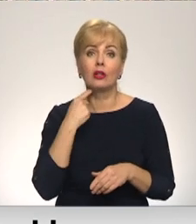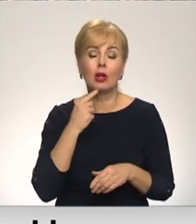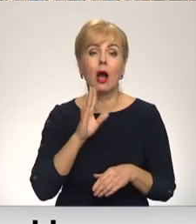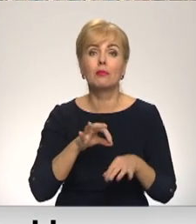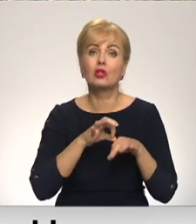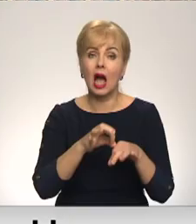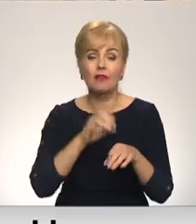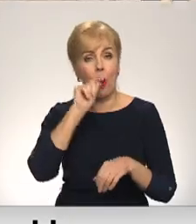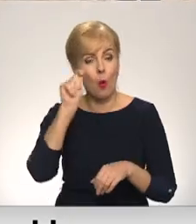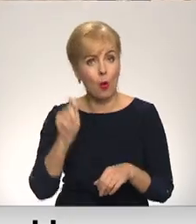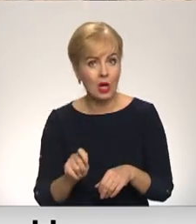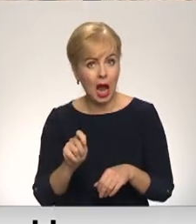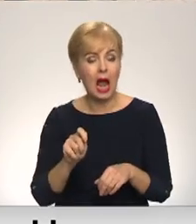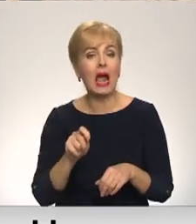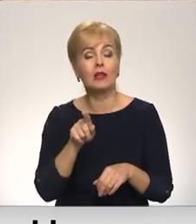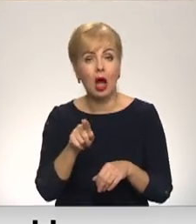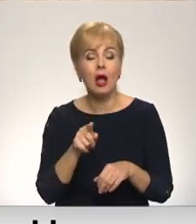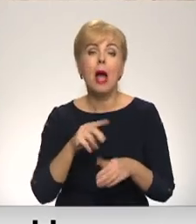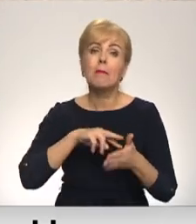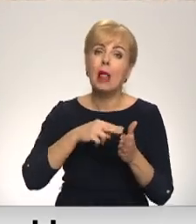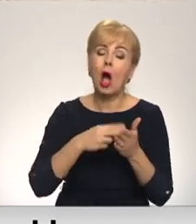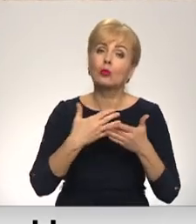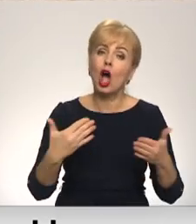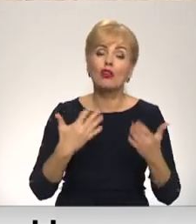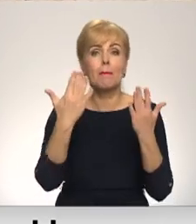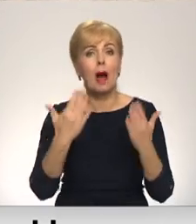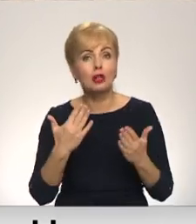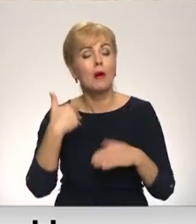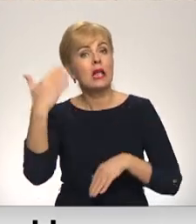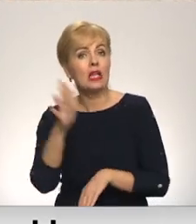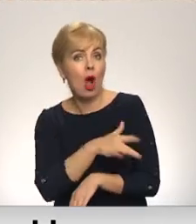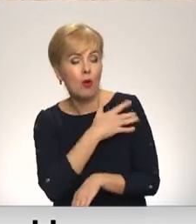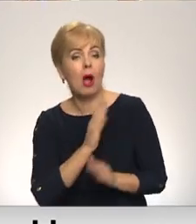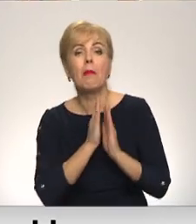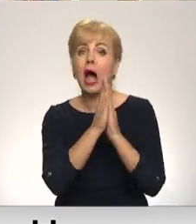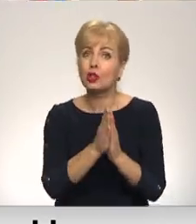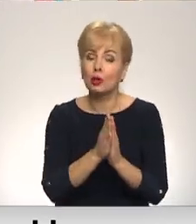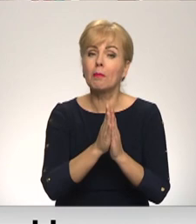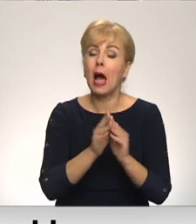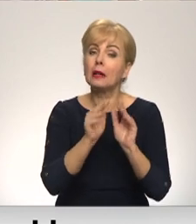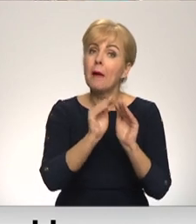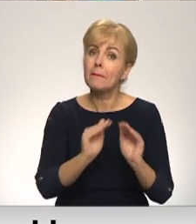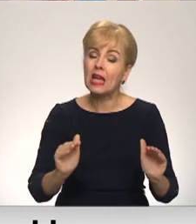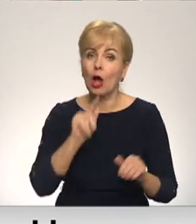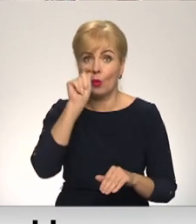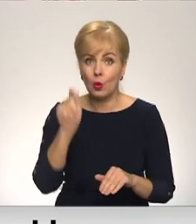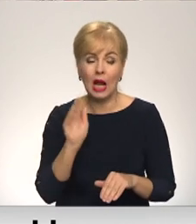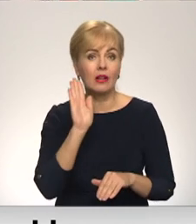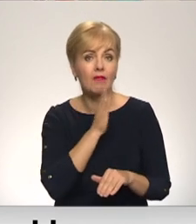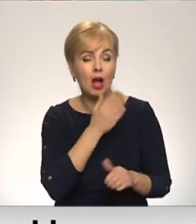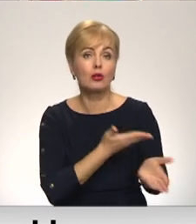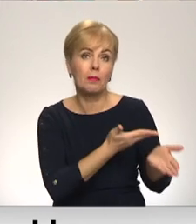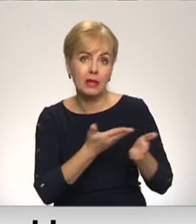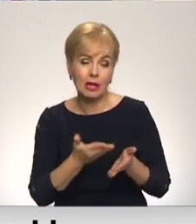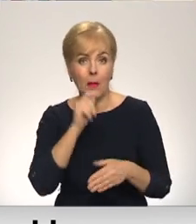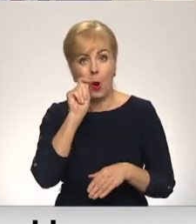aizsargātīt Ukraiņas zīmē. Plānot vairāk pasākumtai skaitā dielkalbojums aizlūgumam par mieru Ukraiņā. Savukārt vasarā plānotas uzņemt Ukraiņu